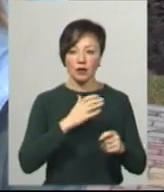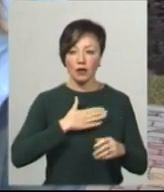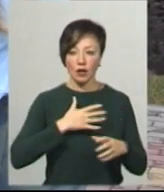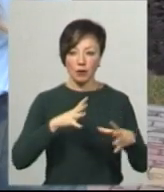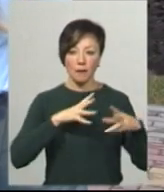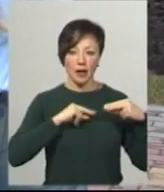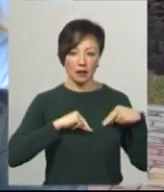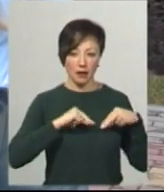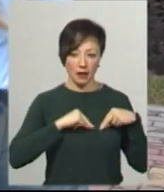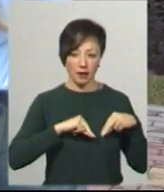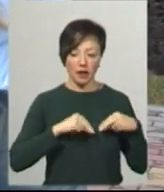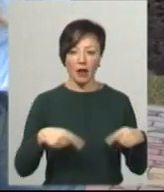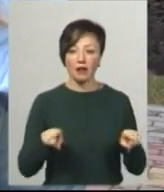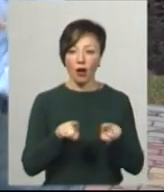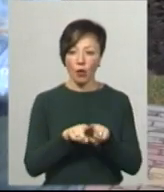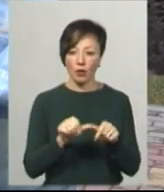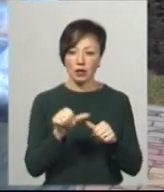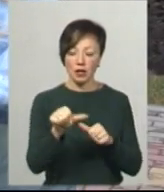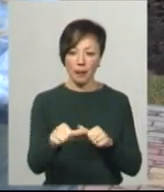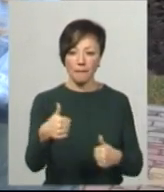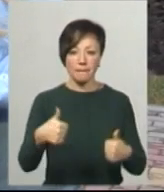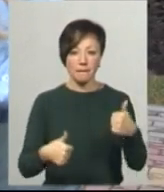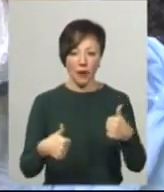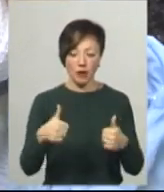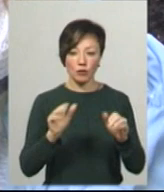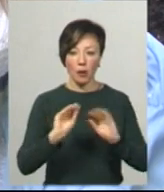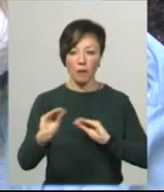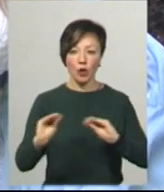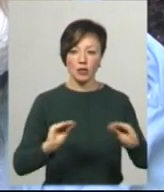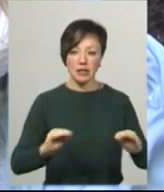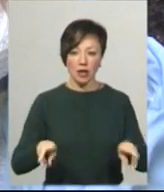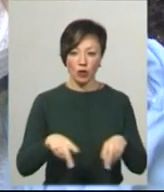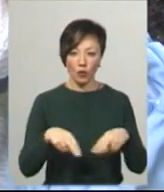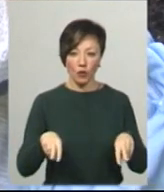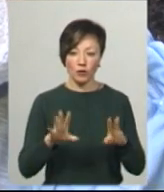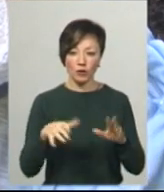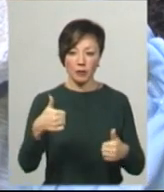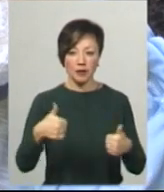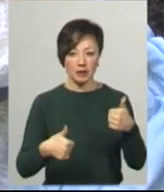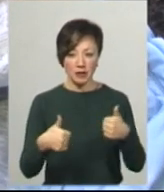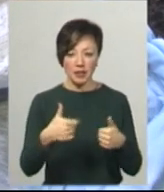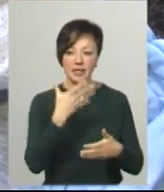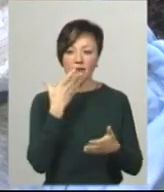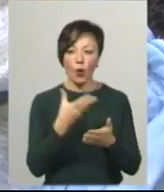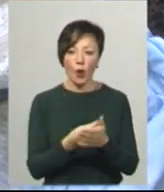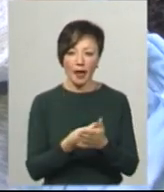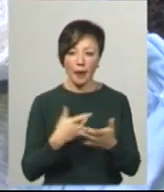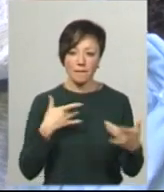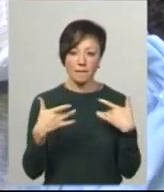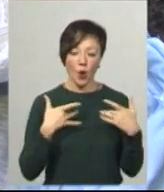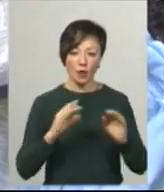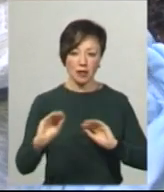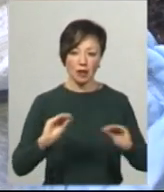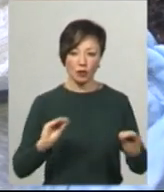партнерів. Також, крім батлів, будуть ще постановки. Вони, крім того, що будуть батлитись, вони ставлять ще свої постановки,